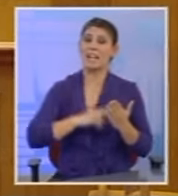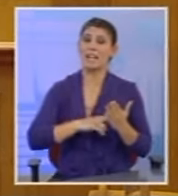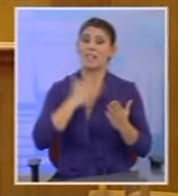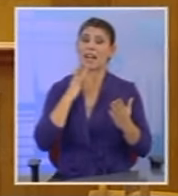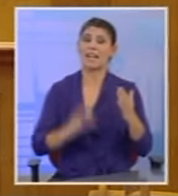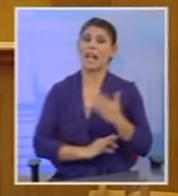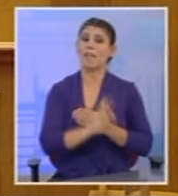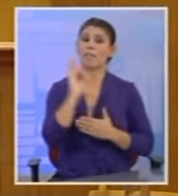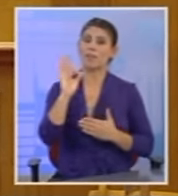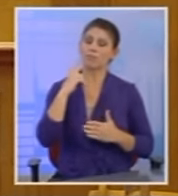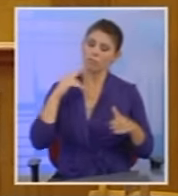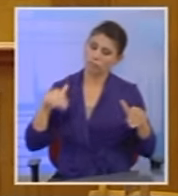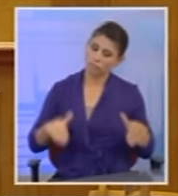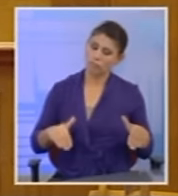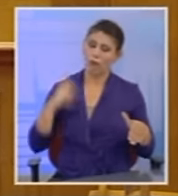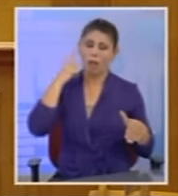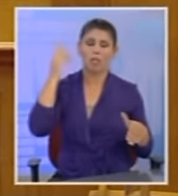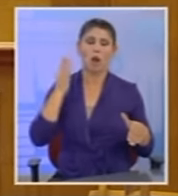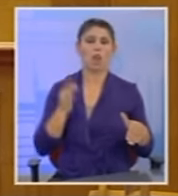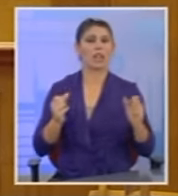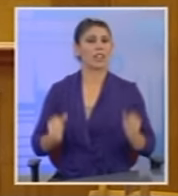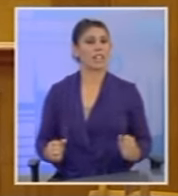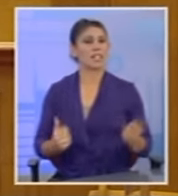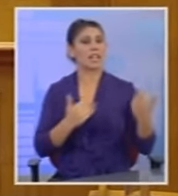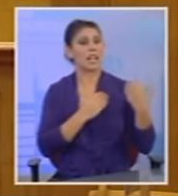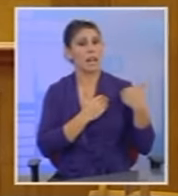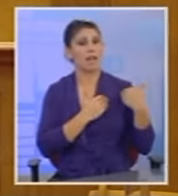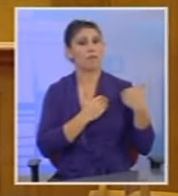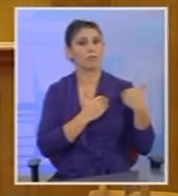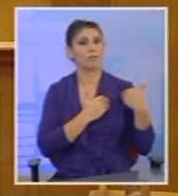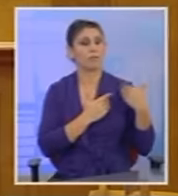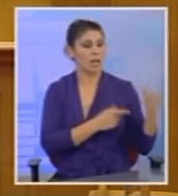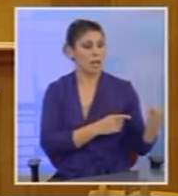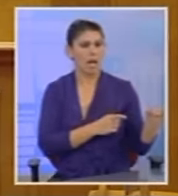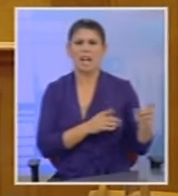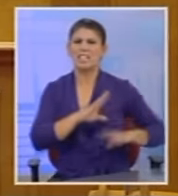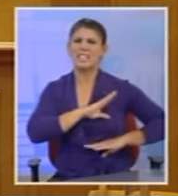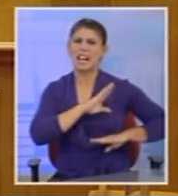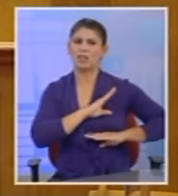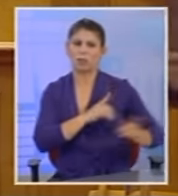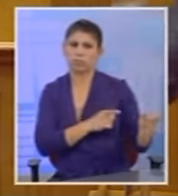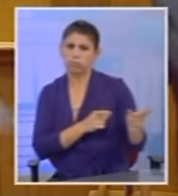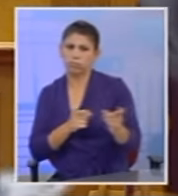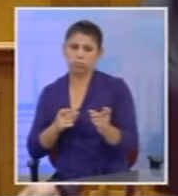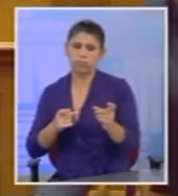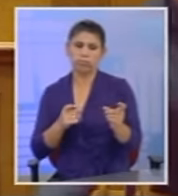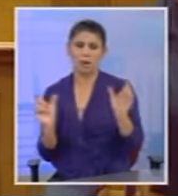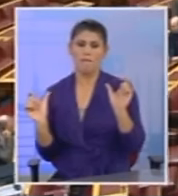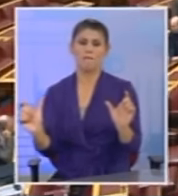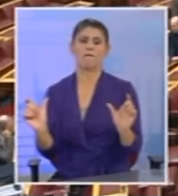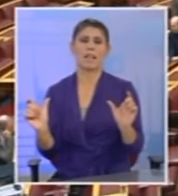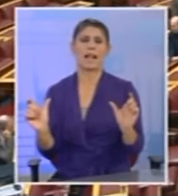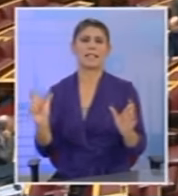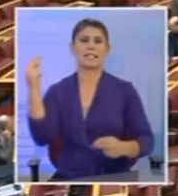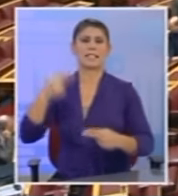ιδεολογία της, θέσεις της, να αναλάβουν άμεσα ένοπλες δυνάμεις στη φύλαξη των συνόρων. Κρατήστε το και αυτό για τα